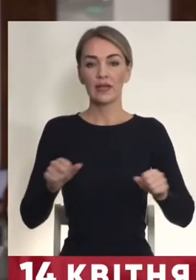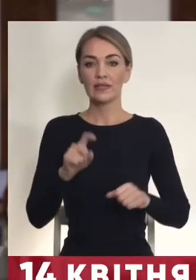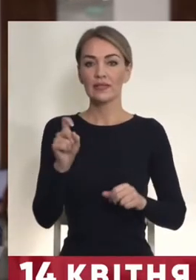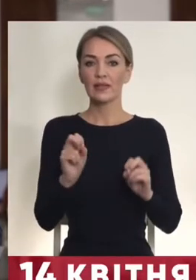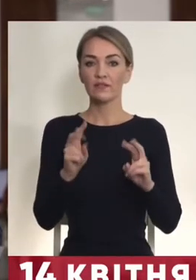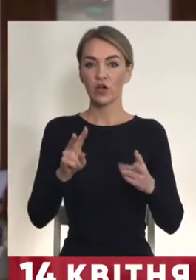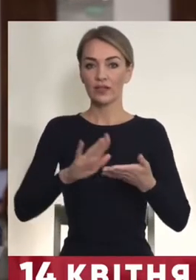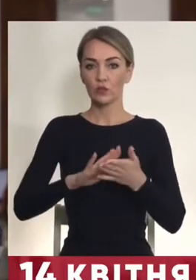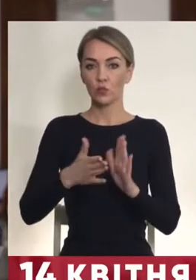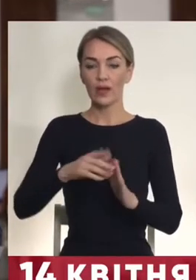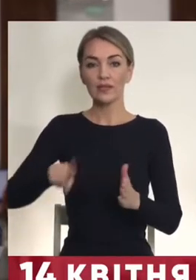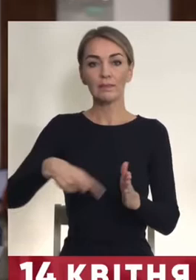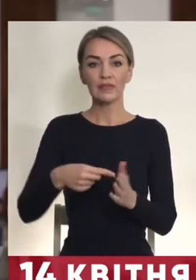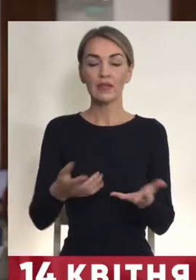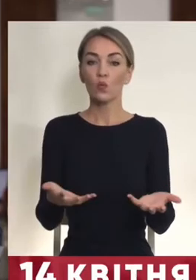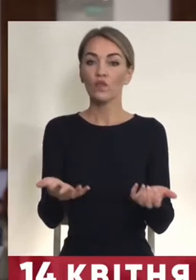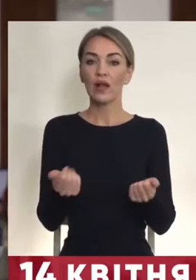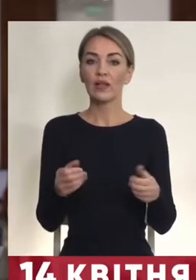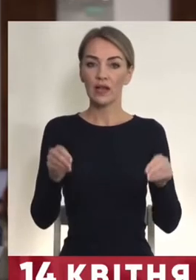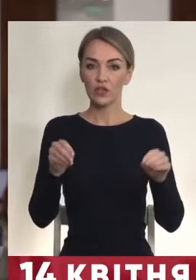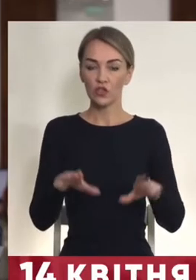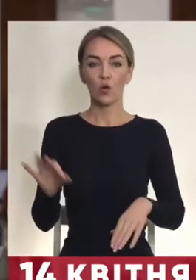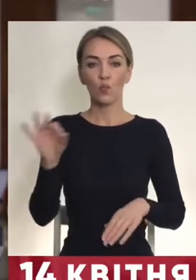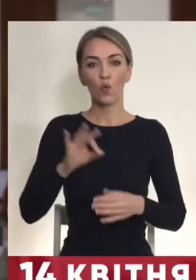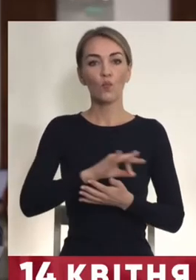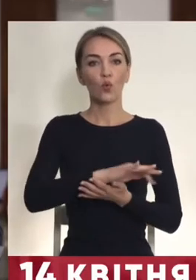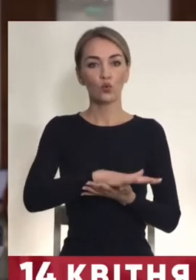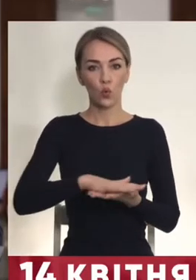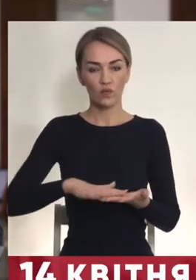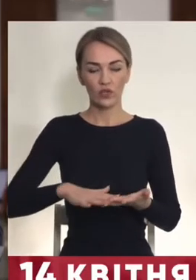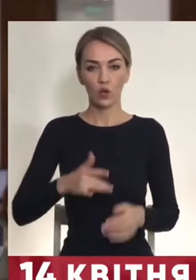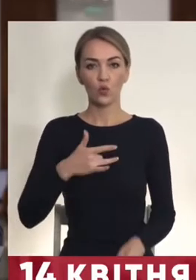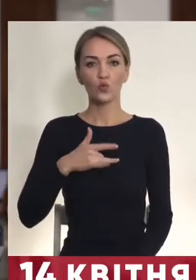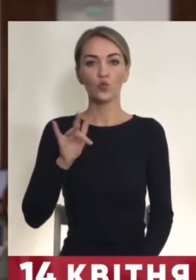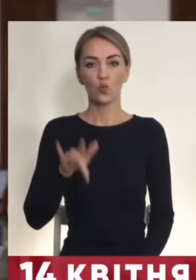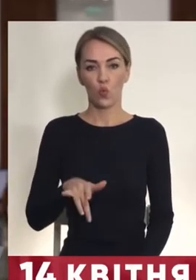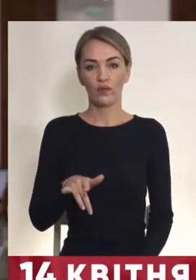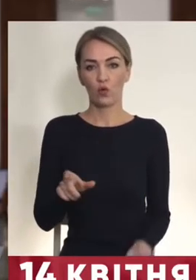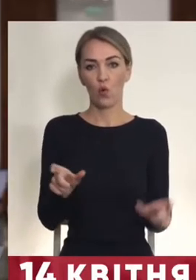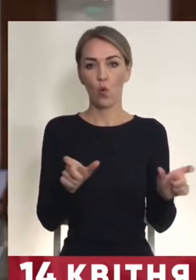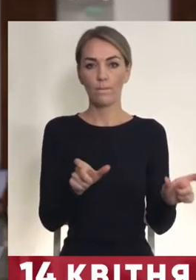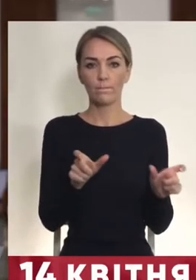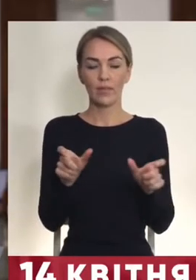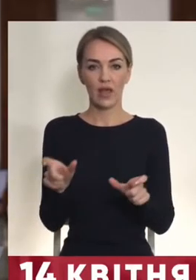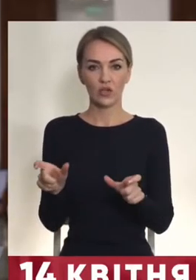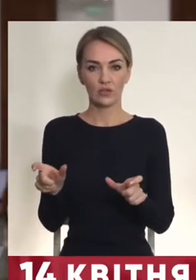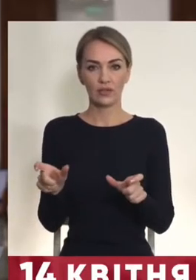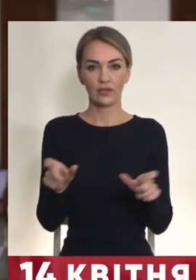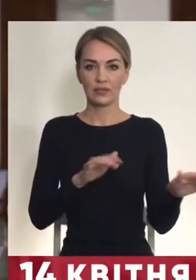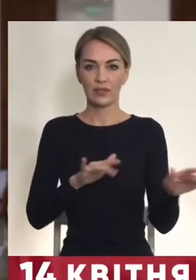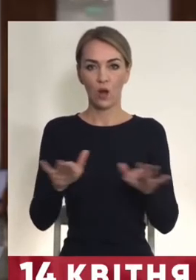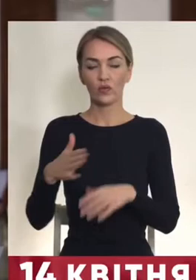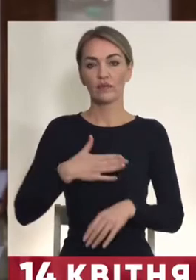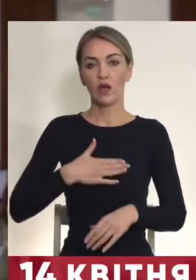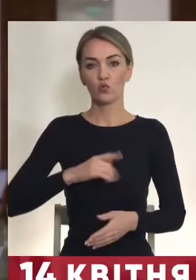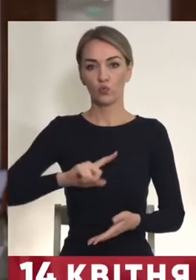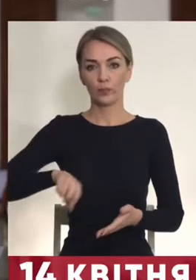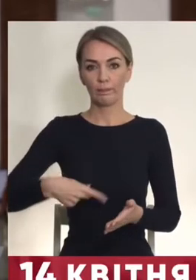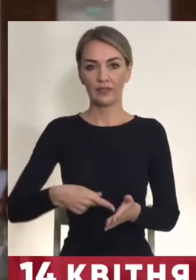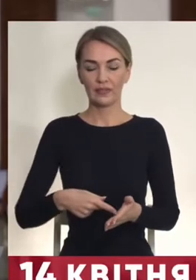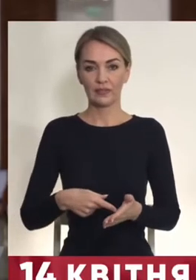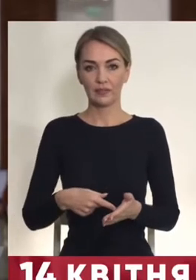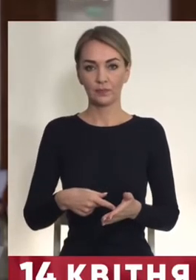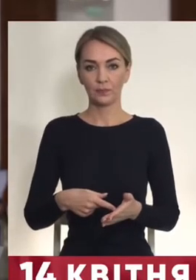незвичайних ситуацій міста ухвали рішення про продовження суворих обмежених заходів в нашому місті.